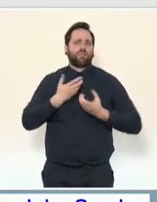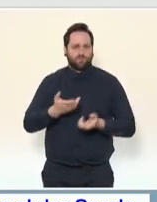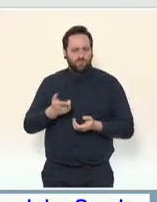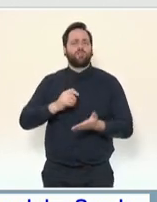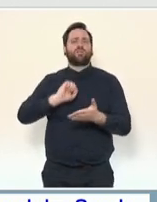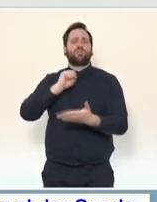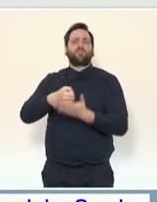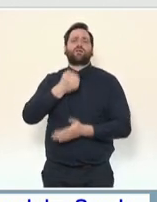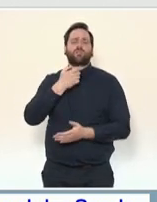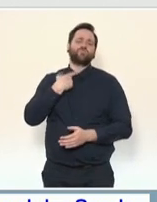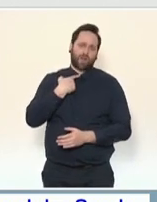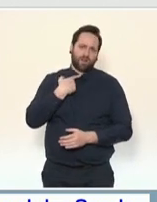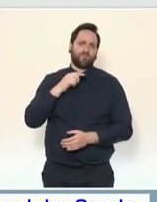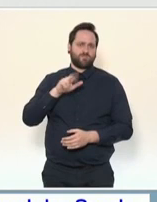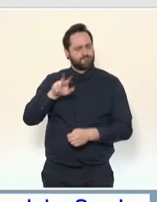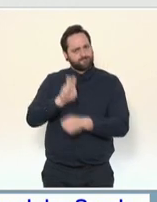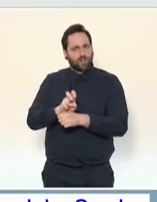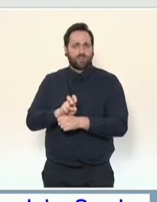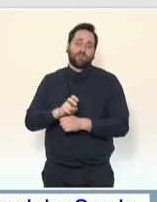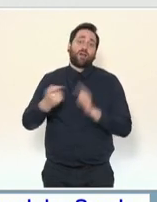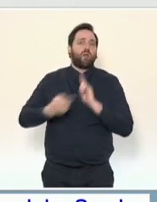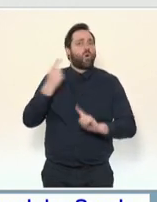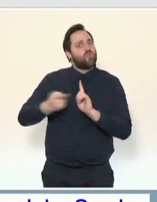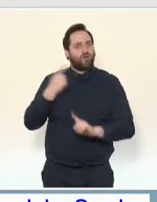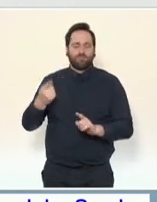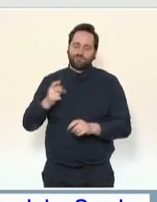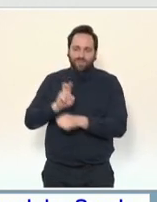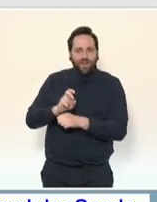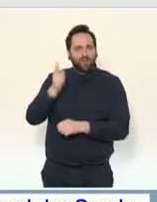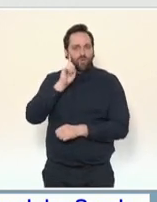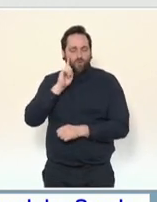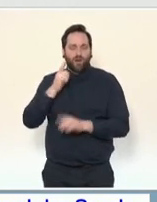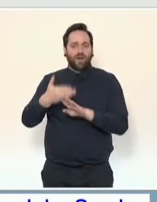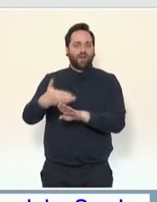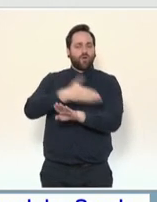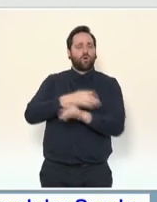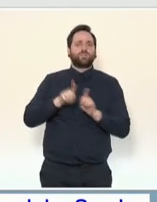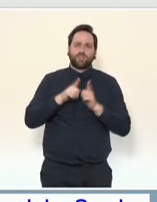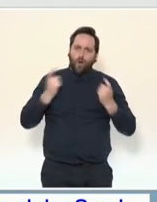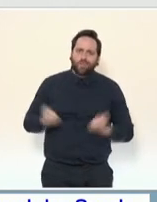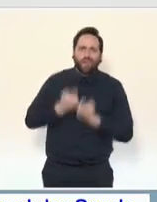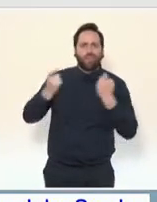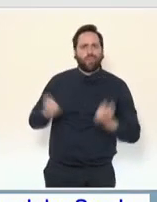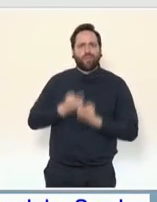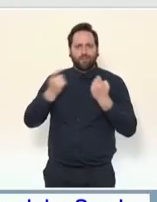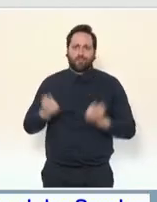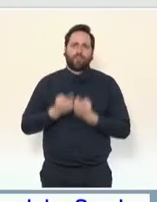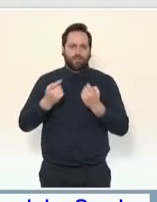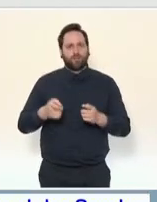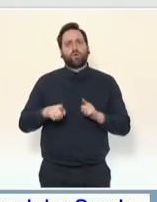cela,'est pour le bien des élèves, pour les entraîner à ce type d'exercice et pour qu'il y ait un équilibre entre la note de contrôle continu et la note de contrôle